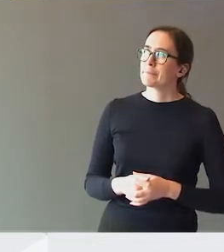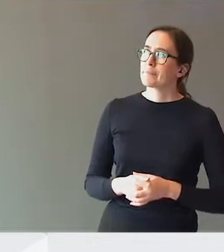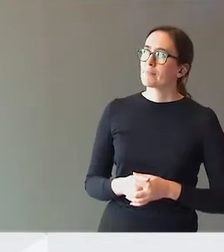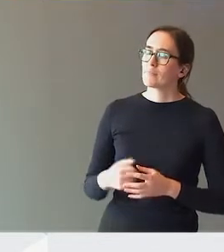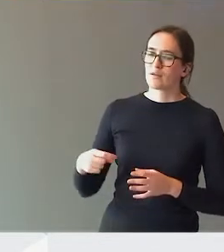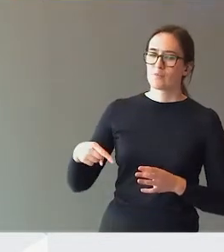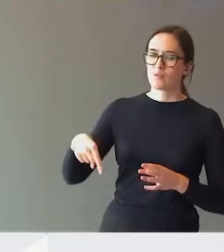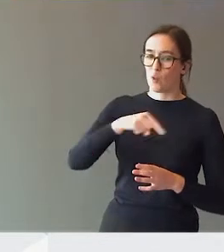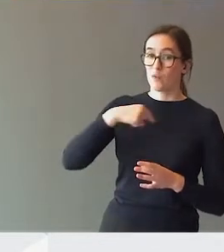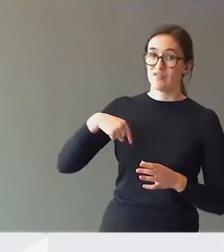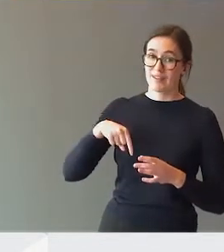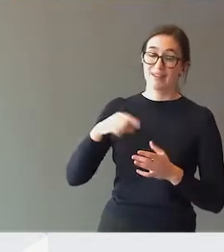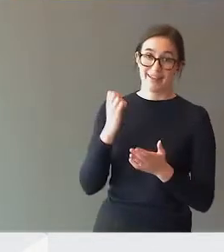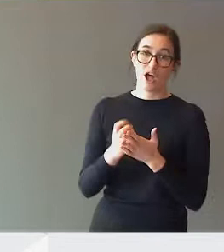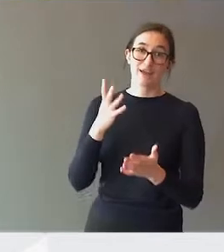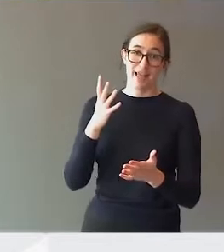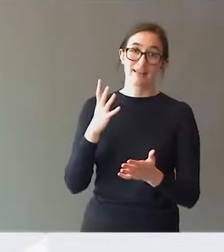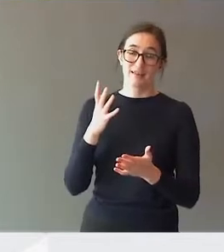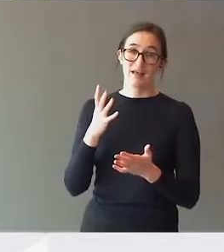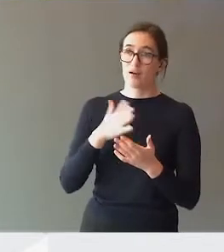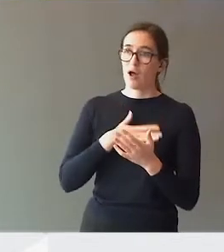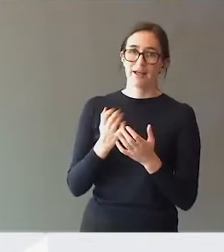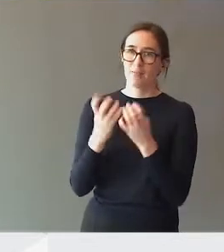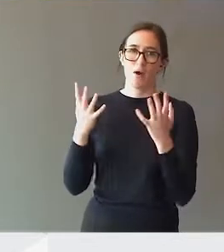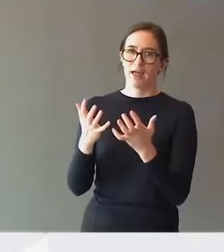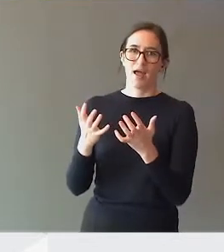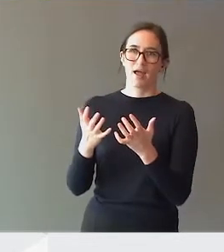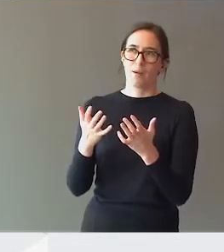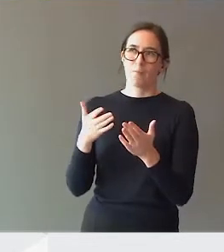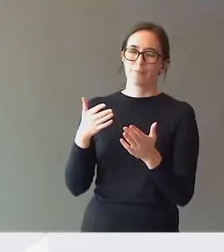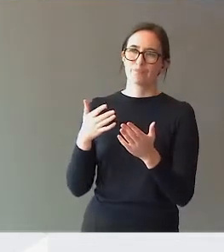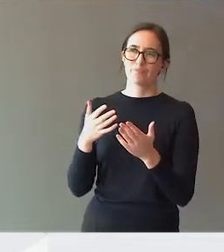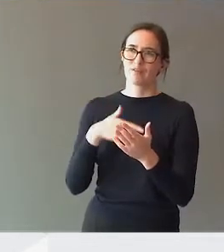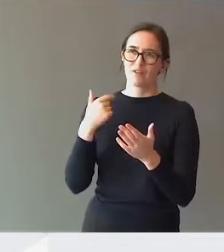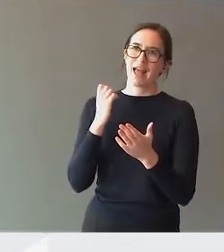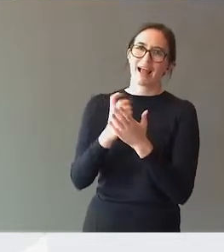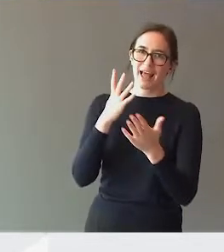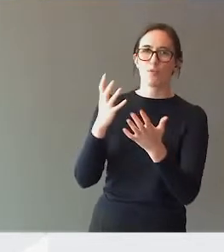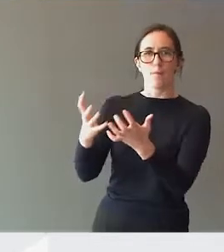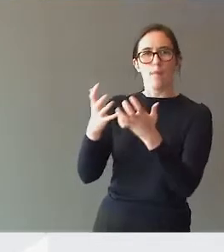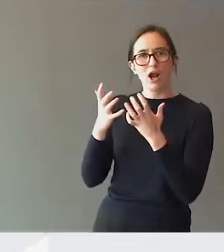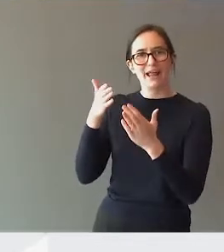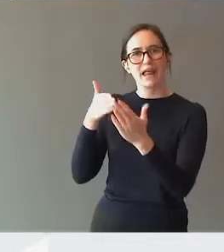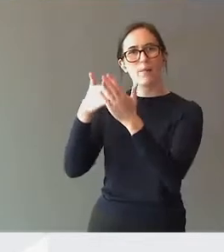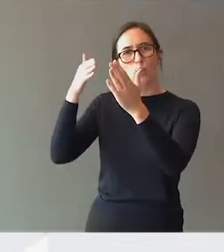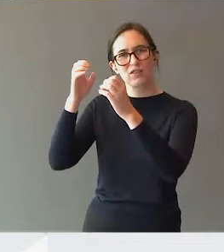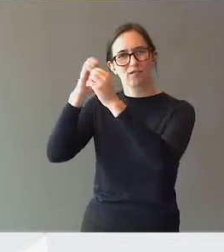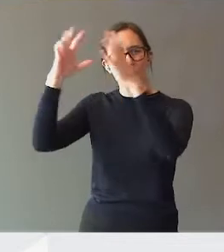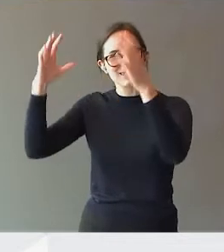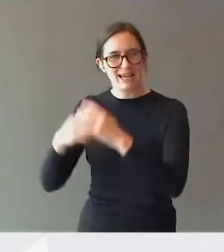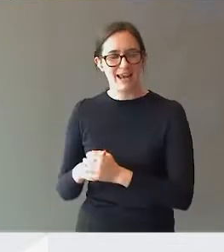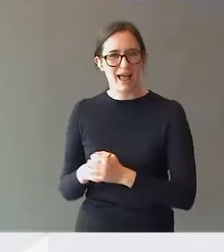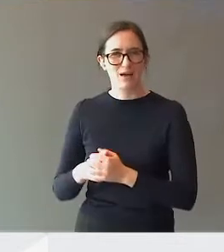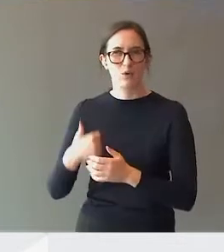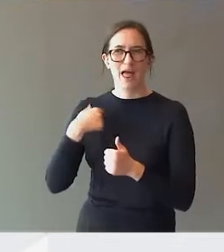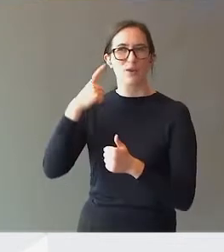Vi reagerte på at det mangler noen motforestillinger, det tror vi har begynt å si at det var en